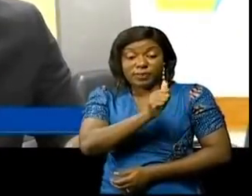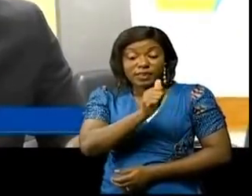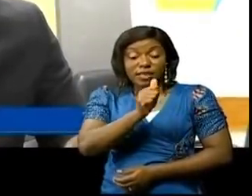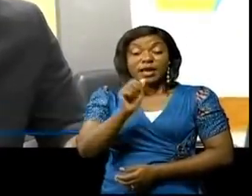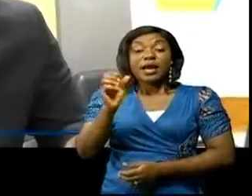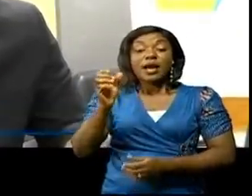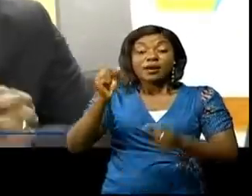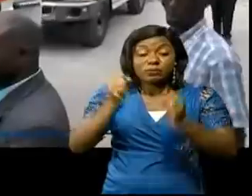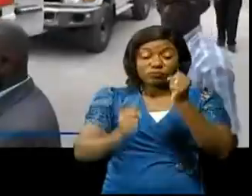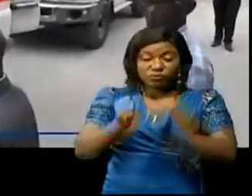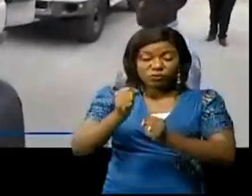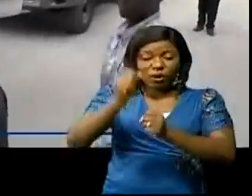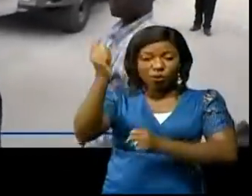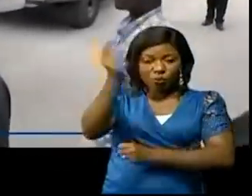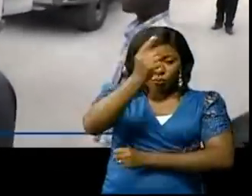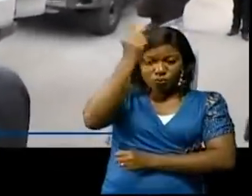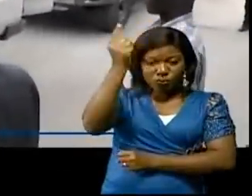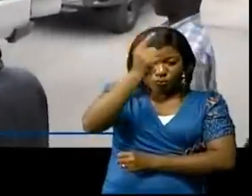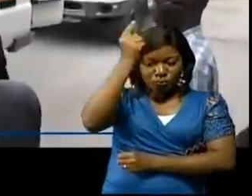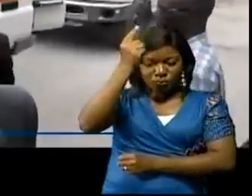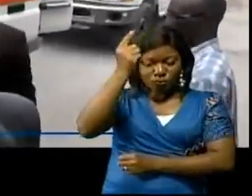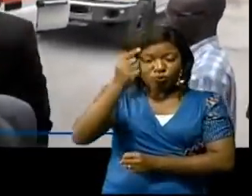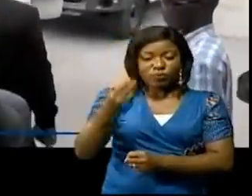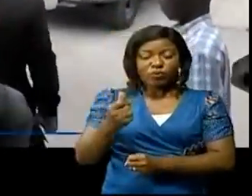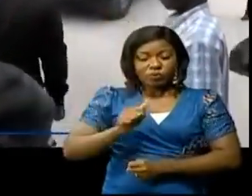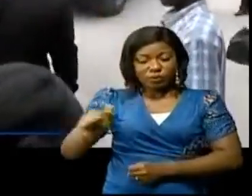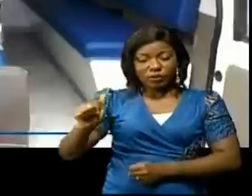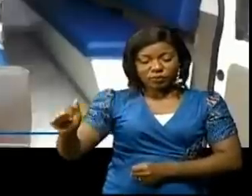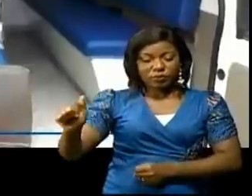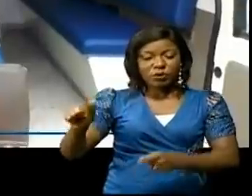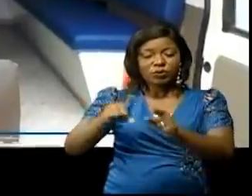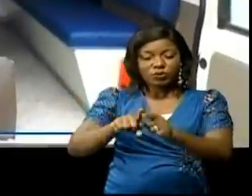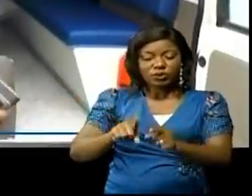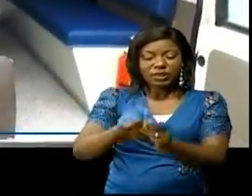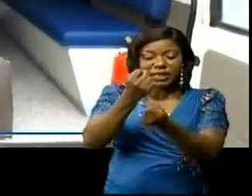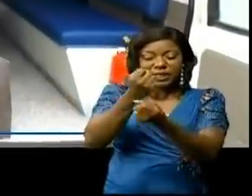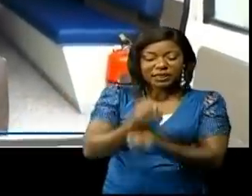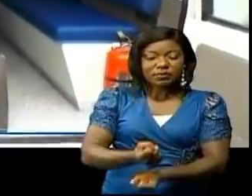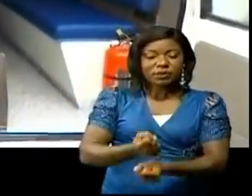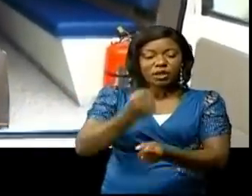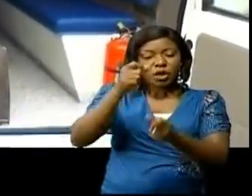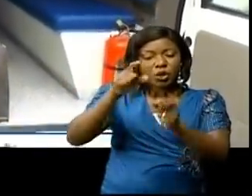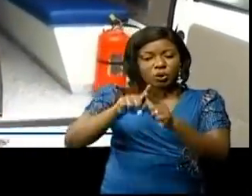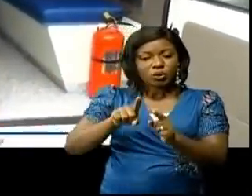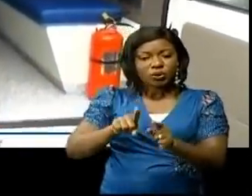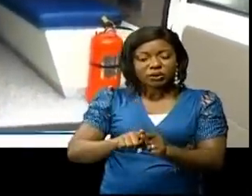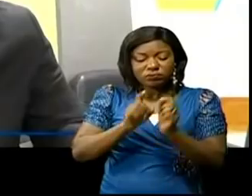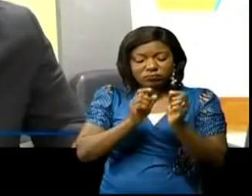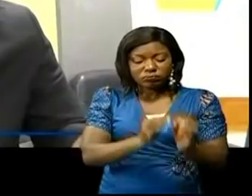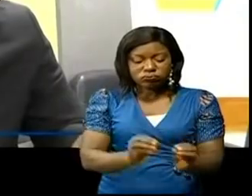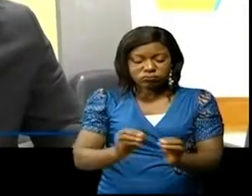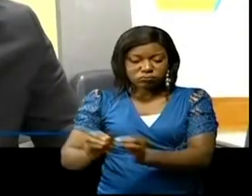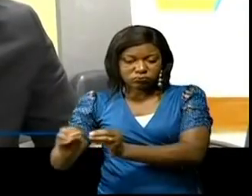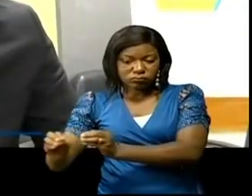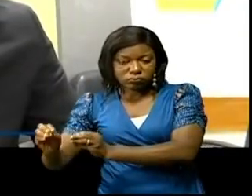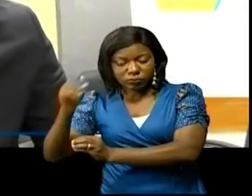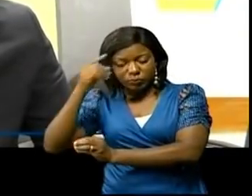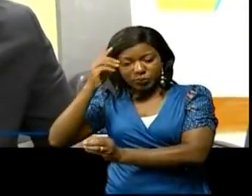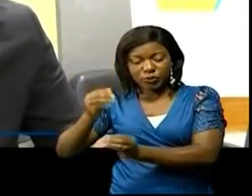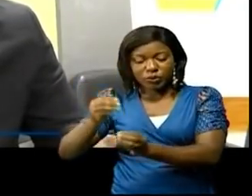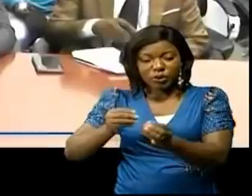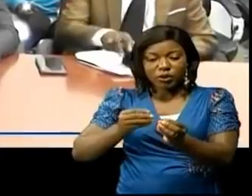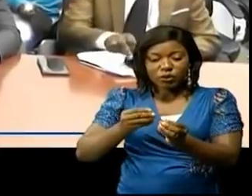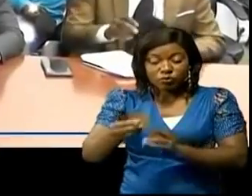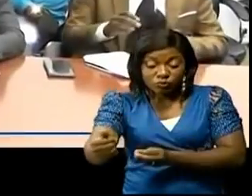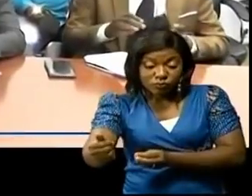médicalisées avec les fonds propres et en respectant la procédure des passations de